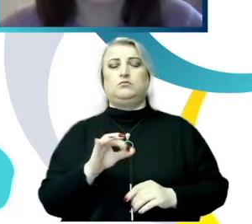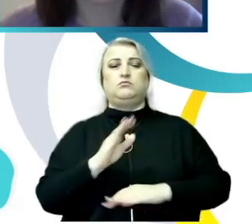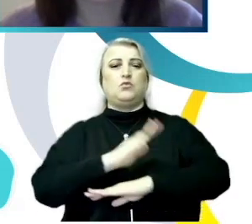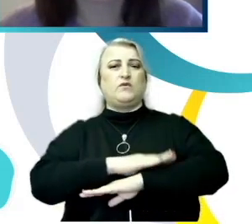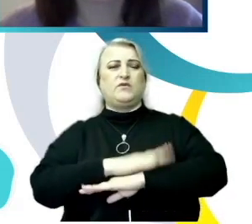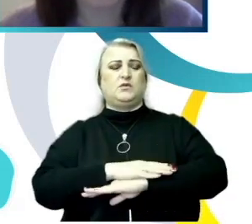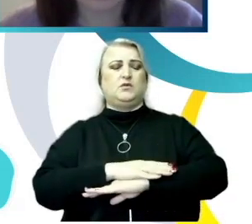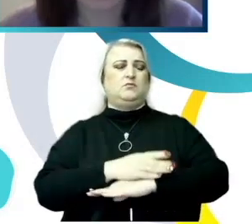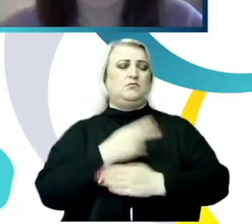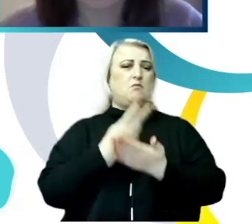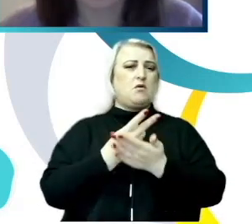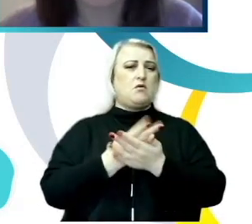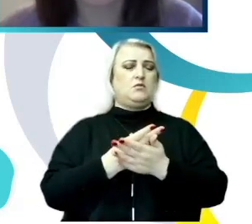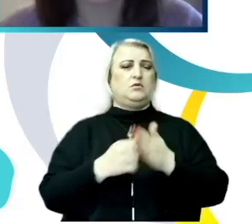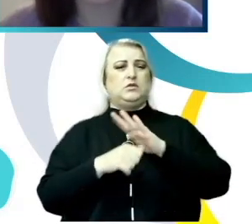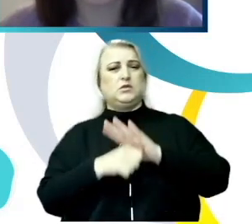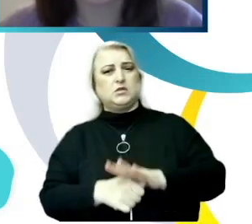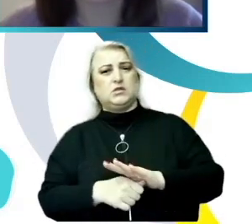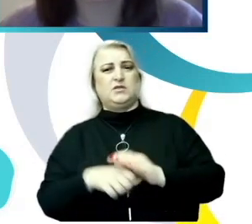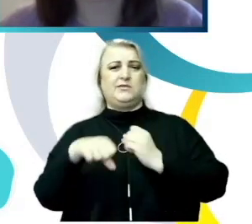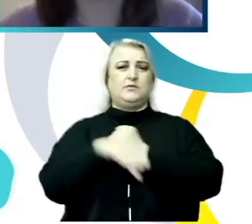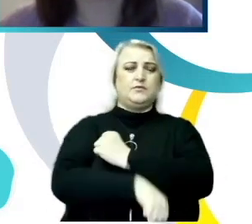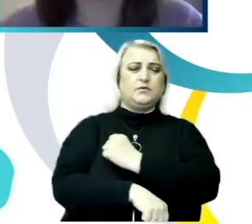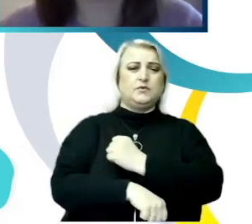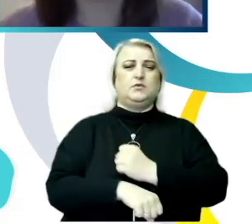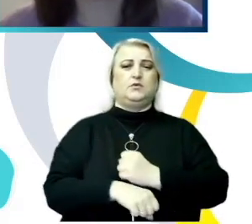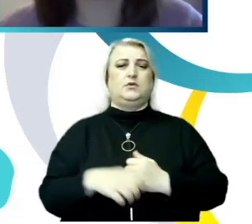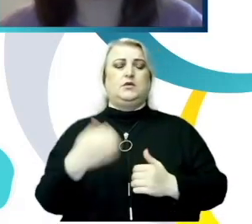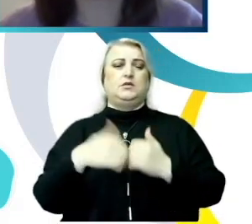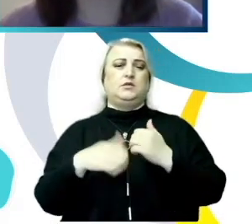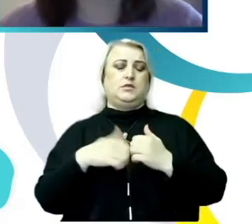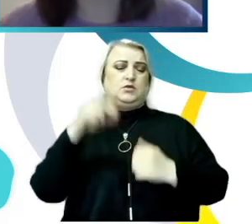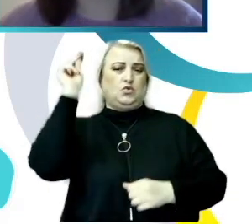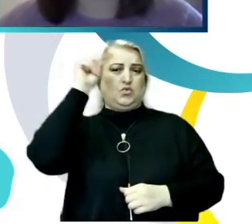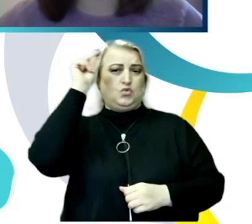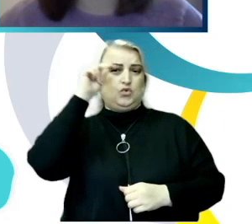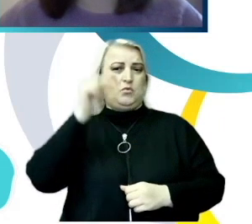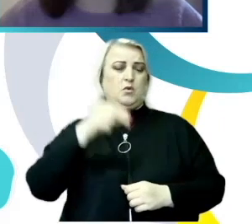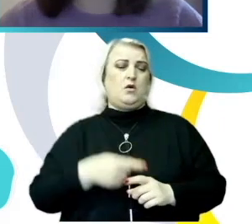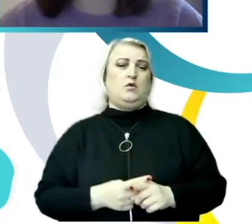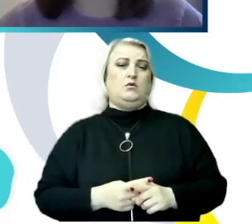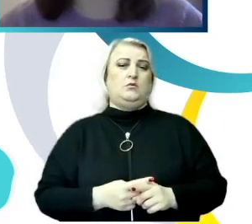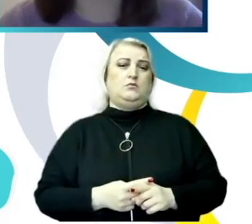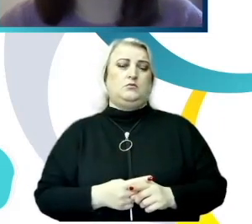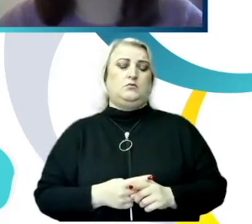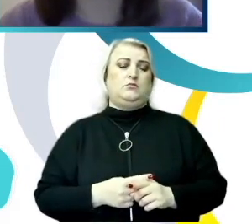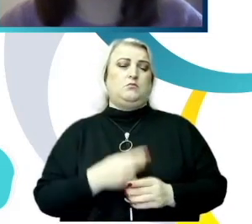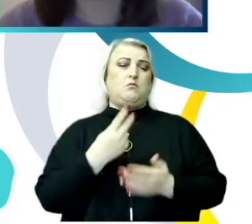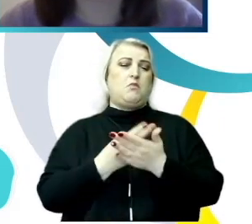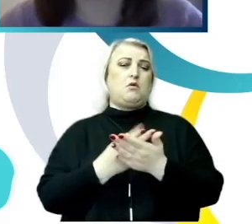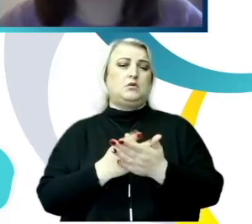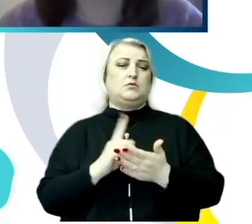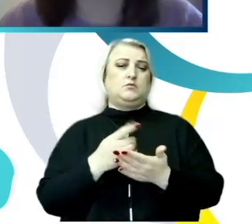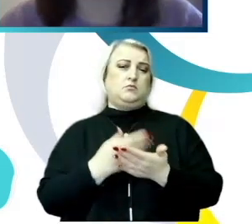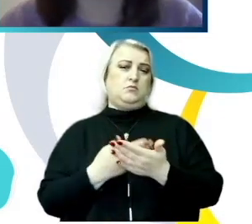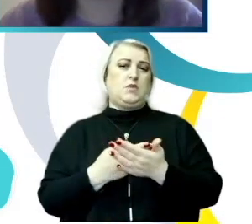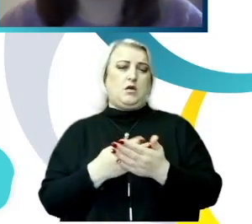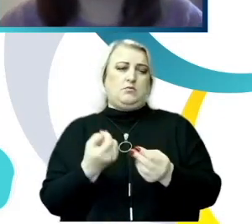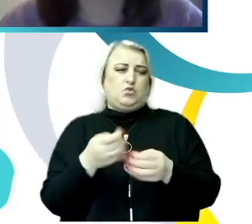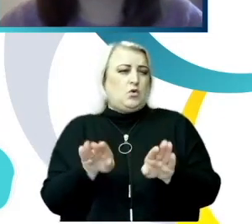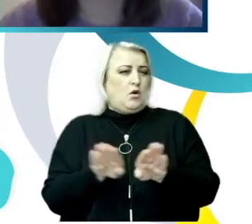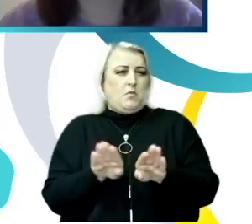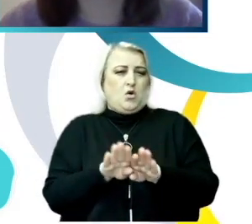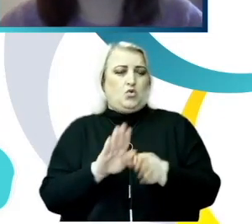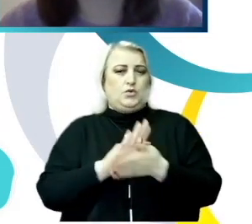hărțuirii, discriminării de gen și violenței în mediul de studii, perspectiva studenților practic arată aproximativ aceiași situație,